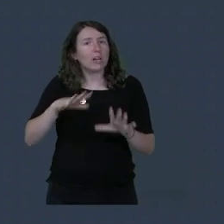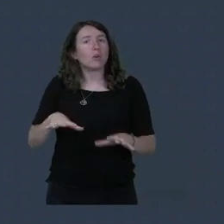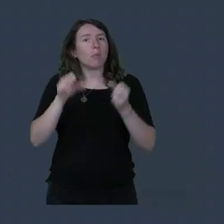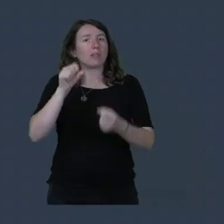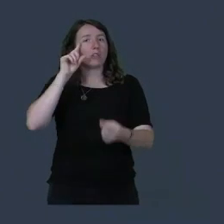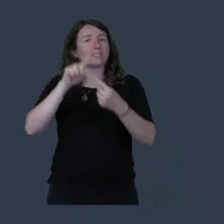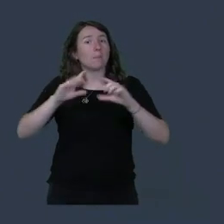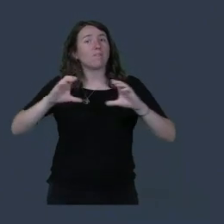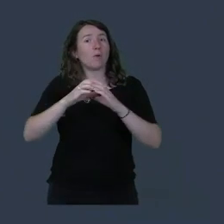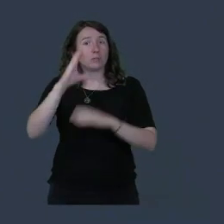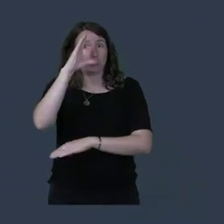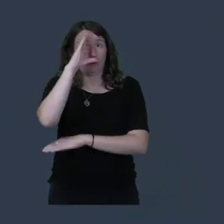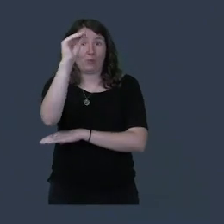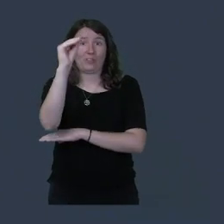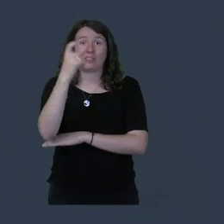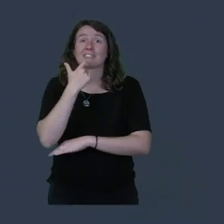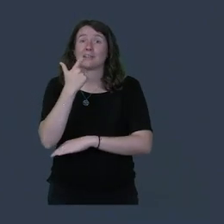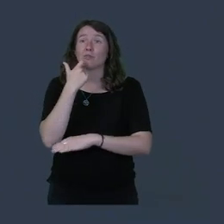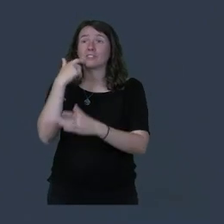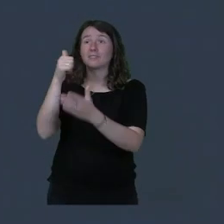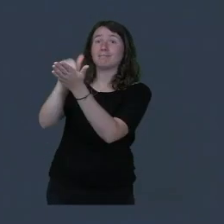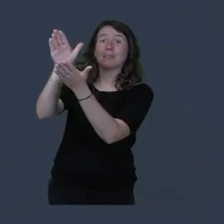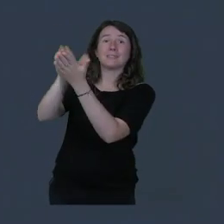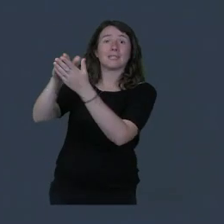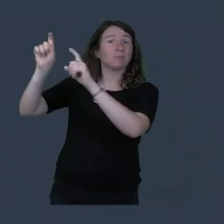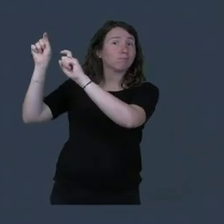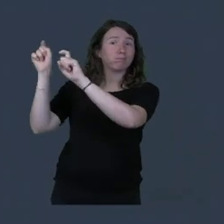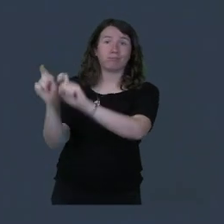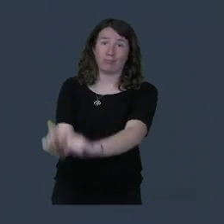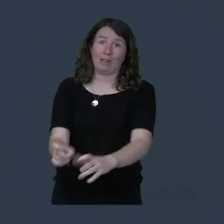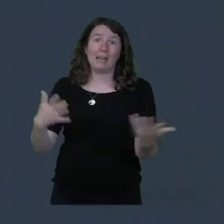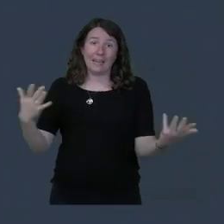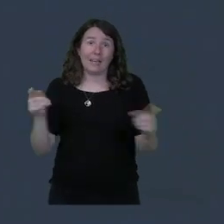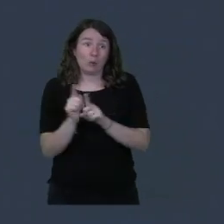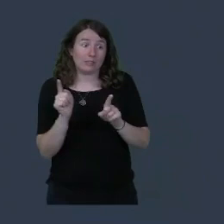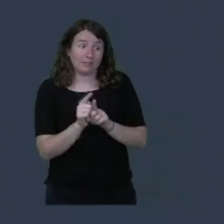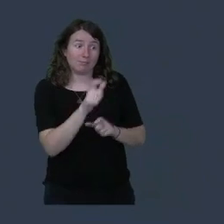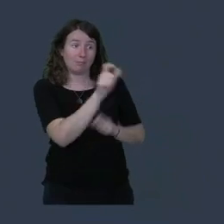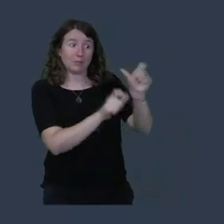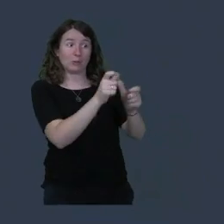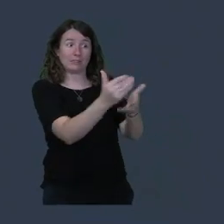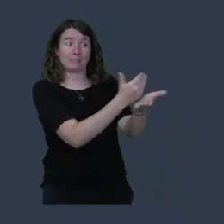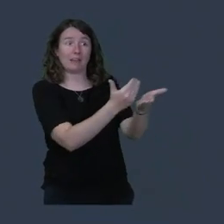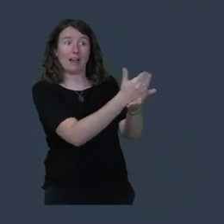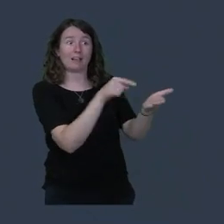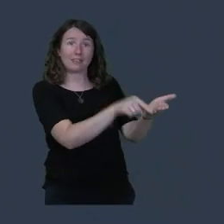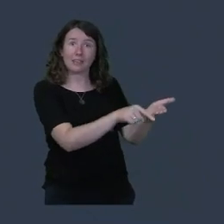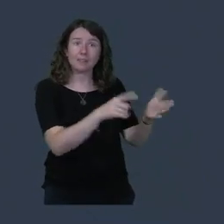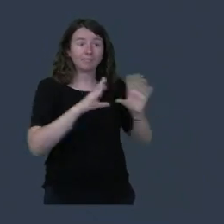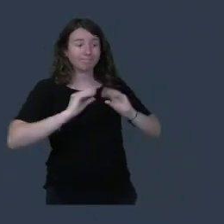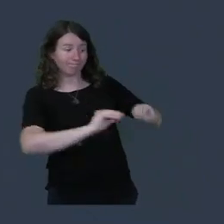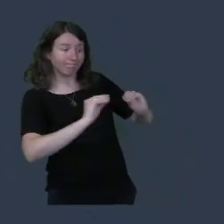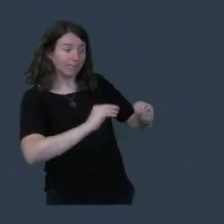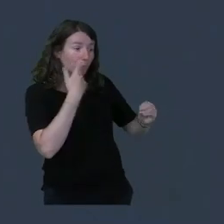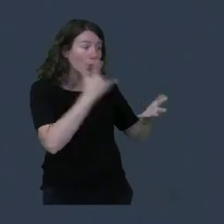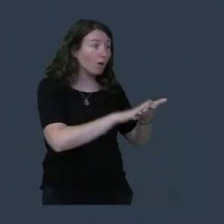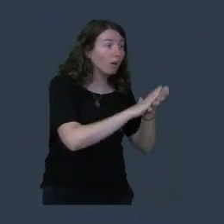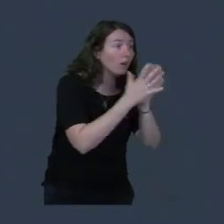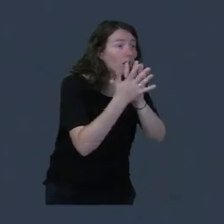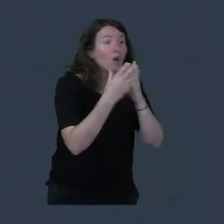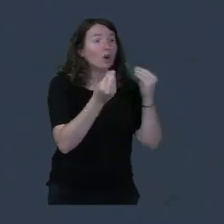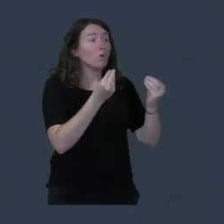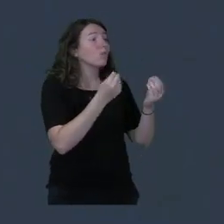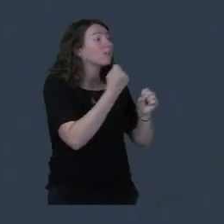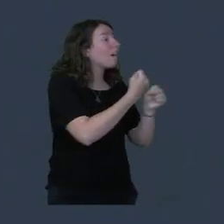professionnelle. Et aussi des salariés qui ne pourront pas se former pour s'améliorer, pour changer de voie.